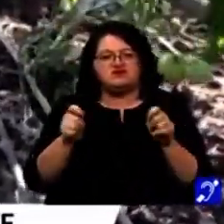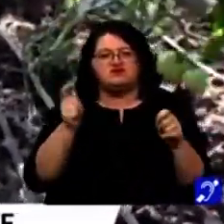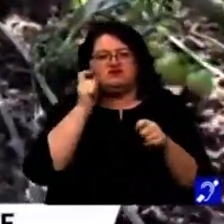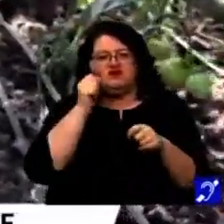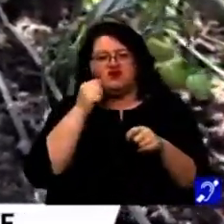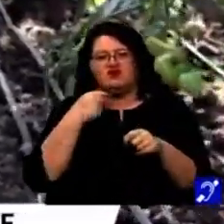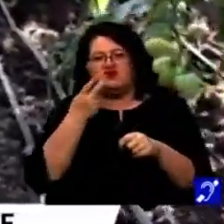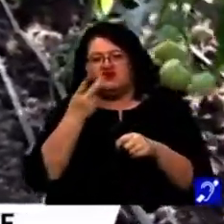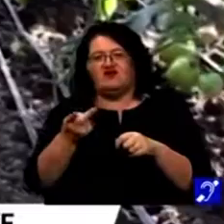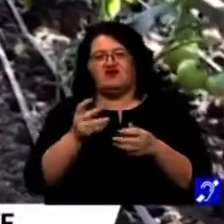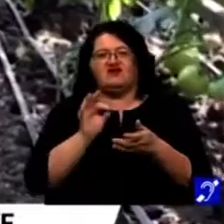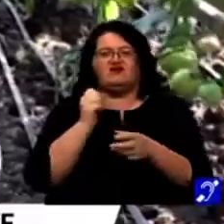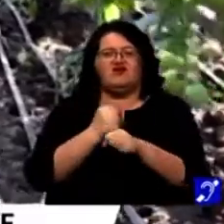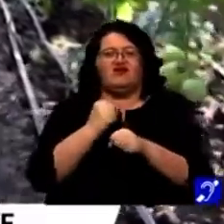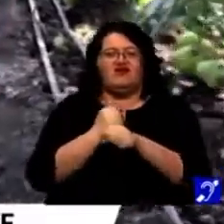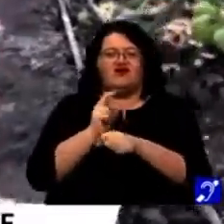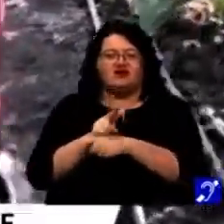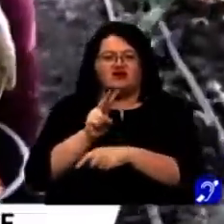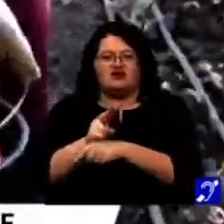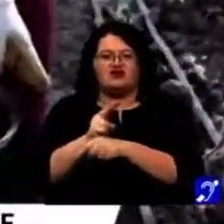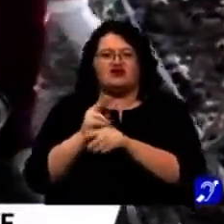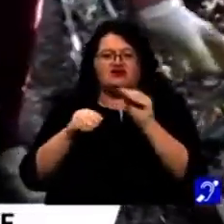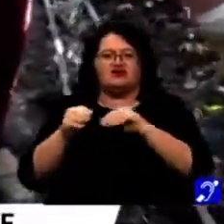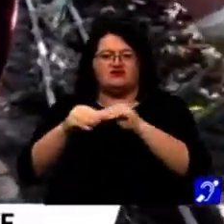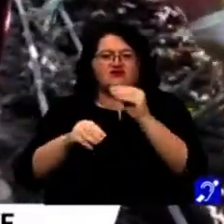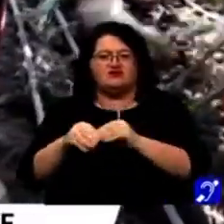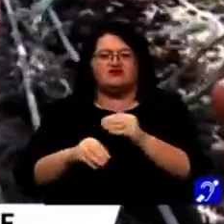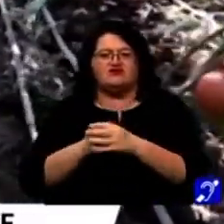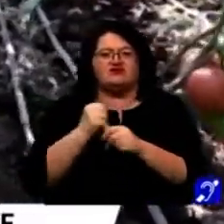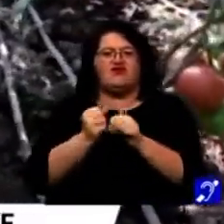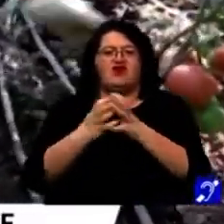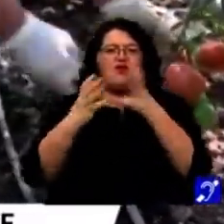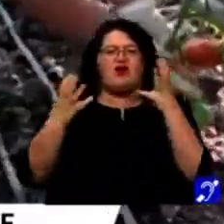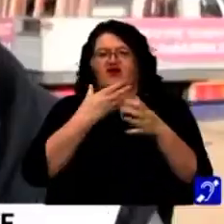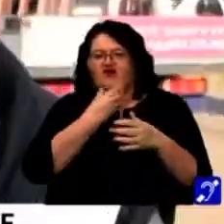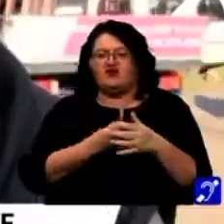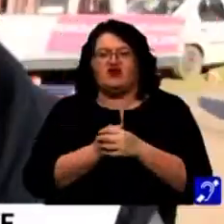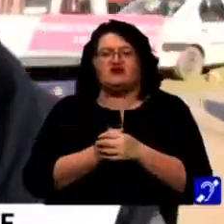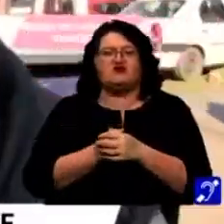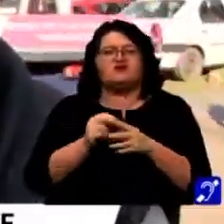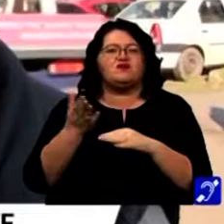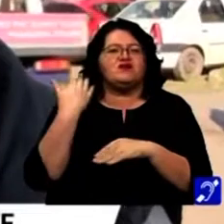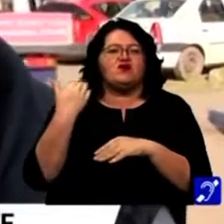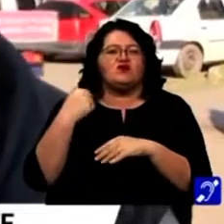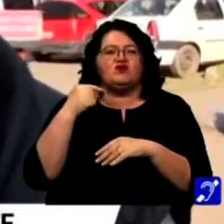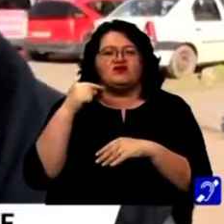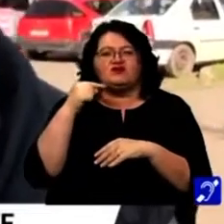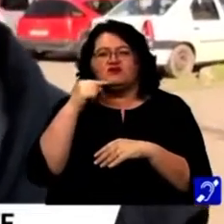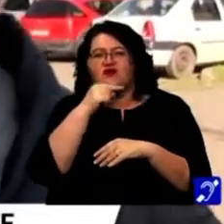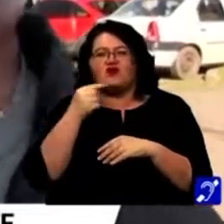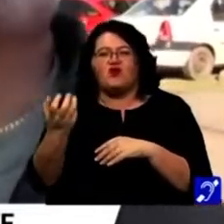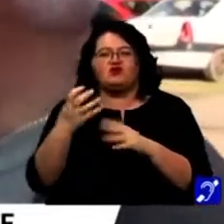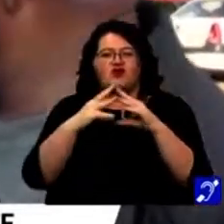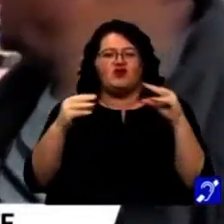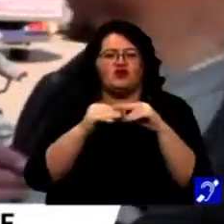le strupește, le pune în grășăminte ca să facă mari frumoase. Roșiile românești, cum erau? Buni, foarte buni. Foarte